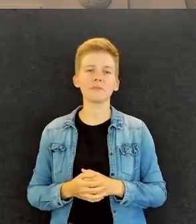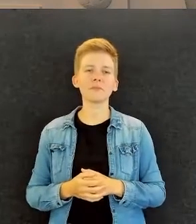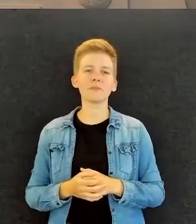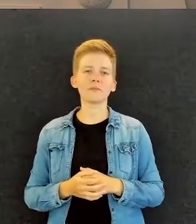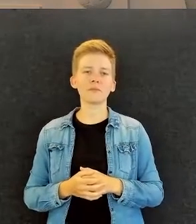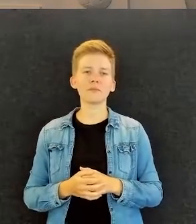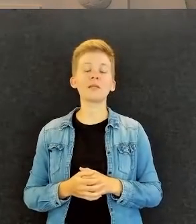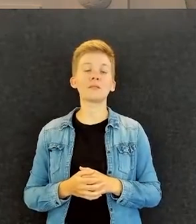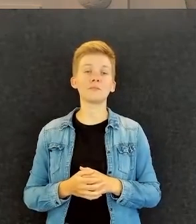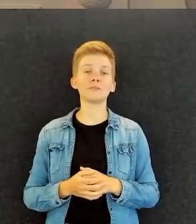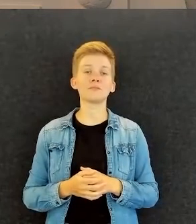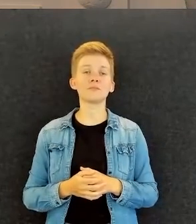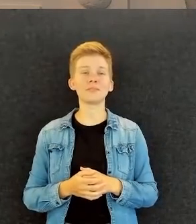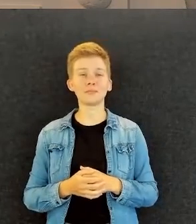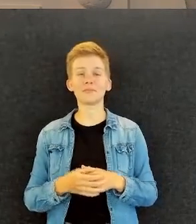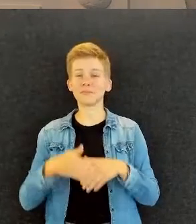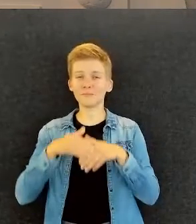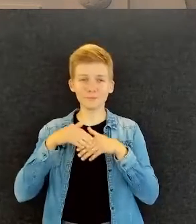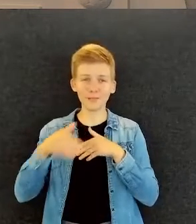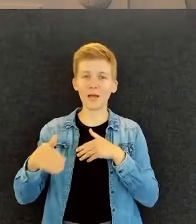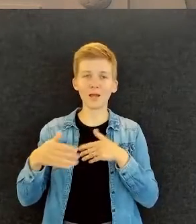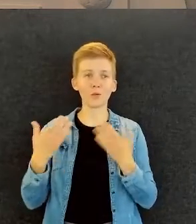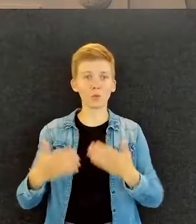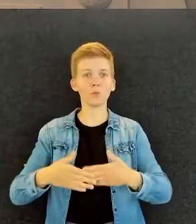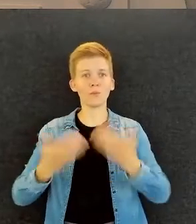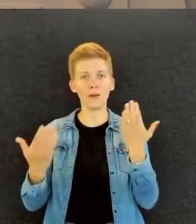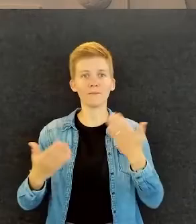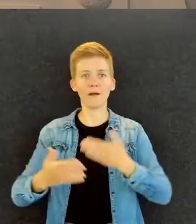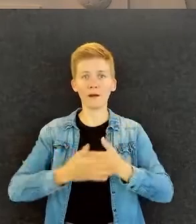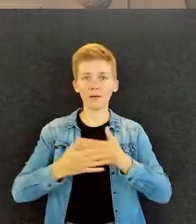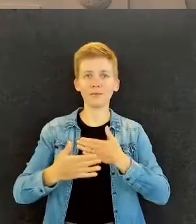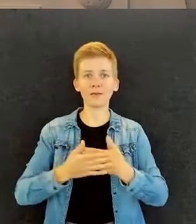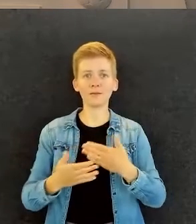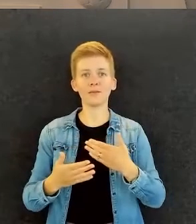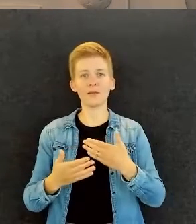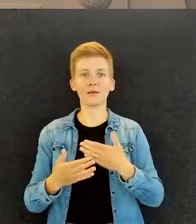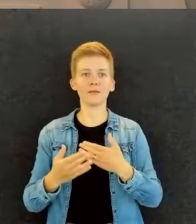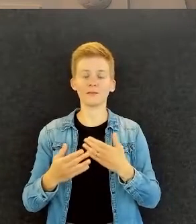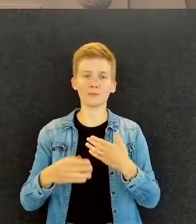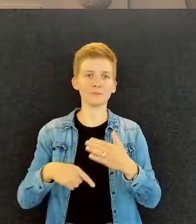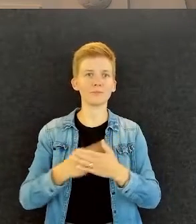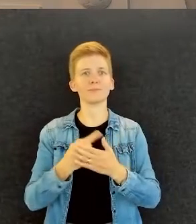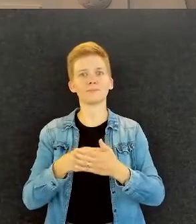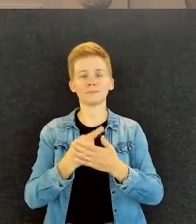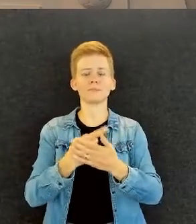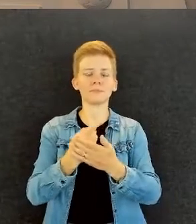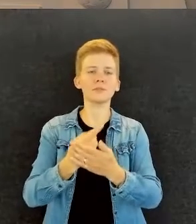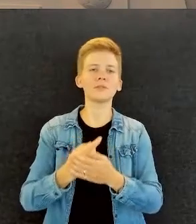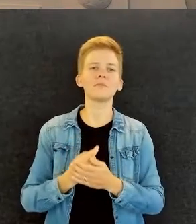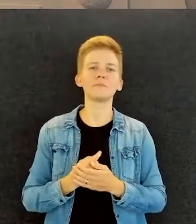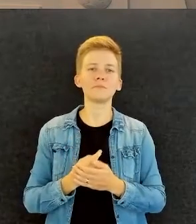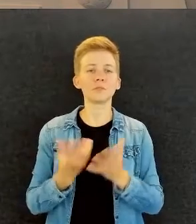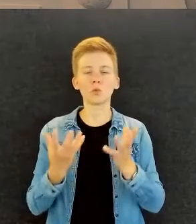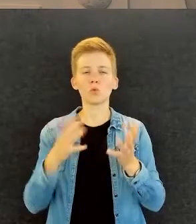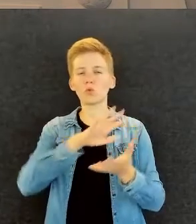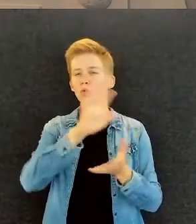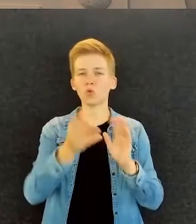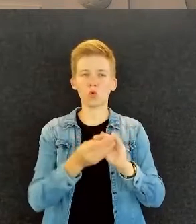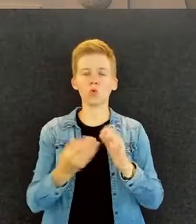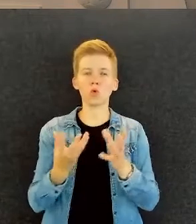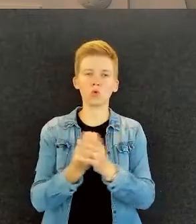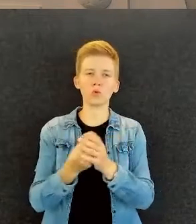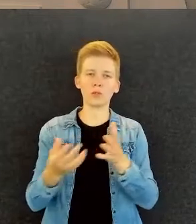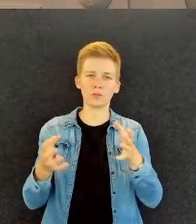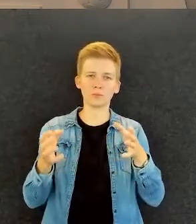Niin kuin sanoin, että me törmätään edelleen nykypäivänä asenteisiin koko meidän yhteiskunnassa. Ja siksi mun mielestä tämä, että ollaan